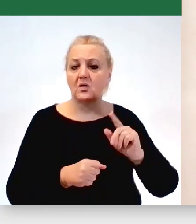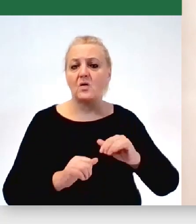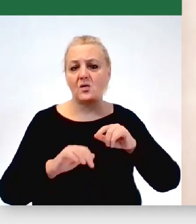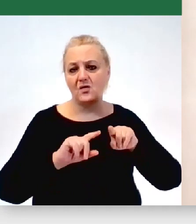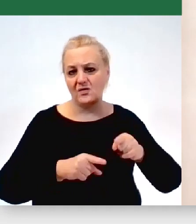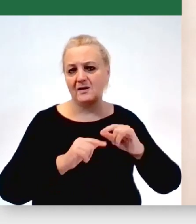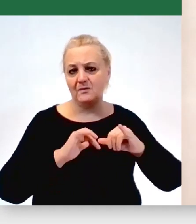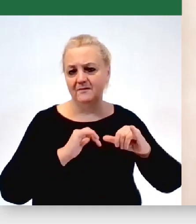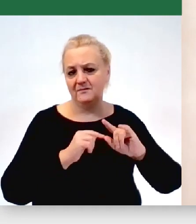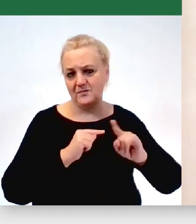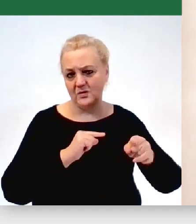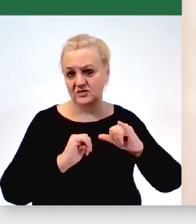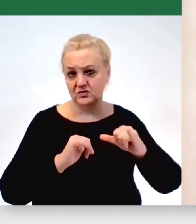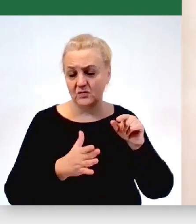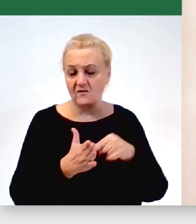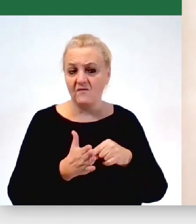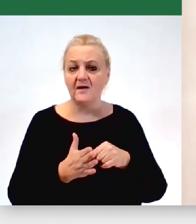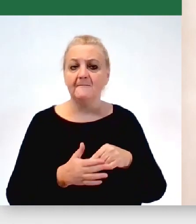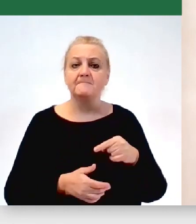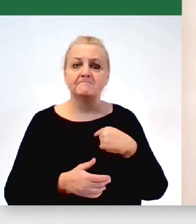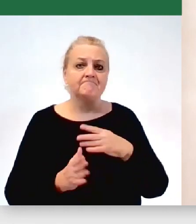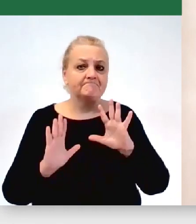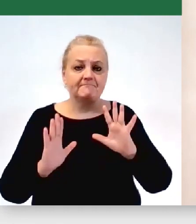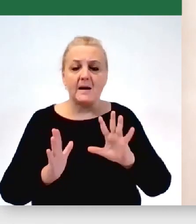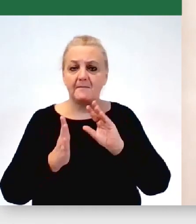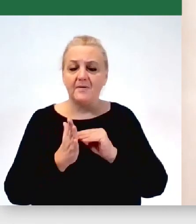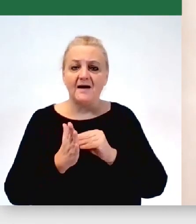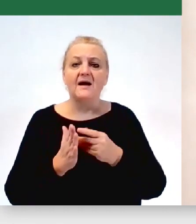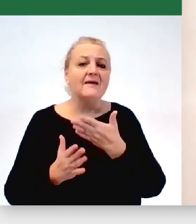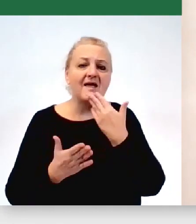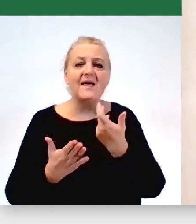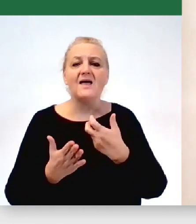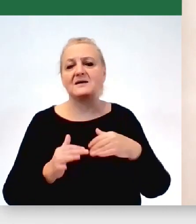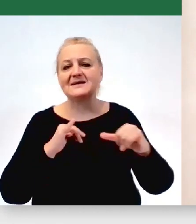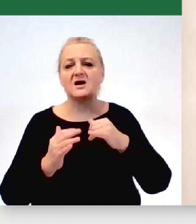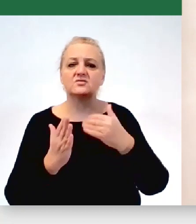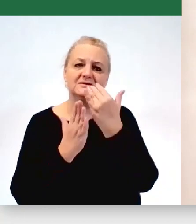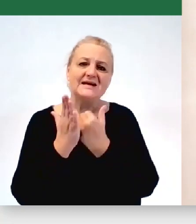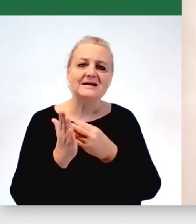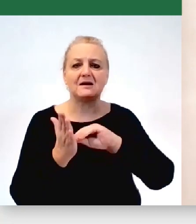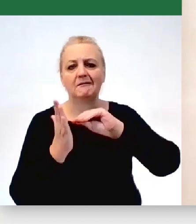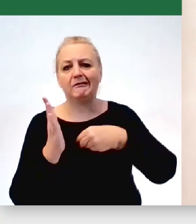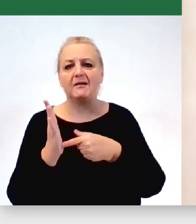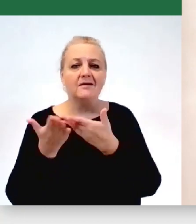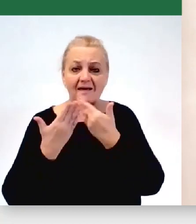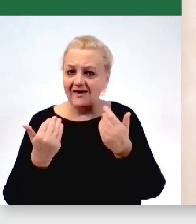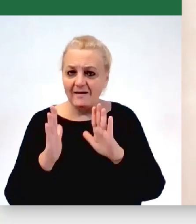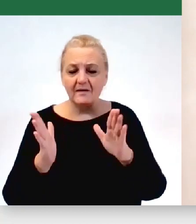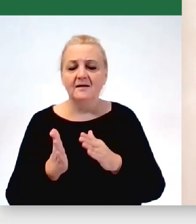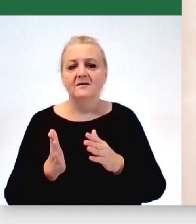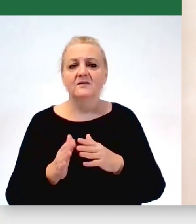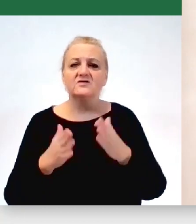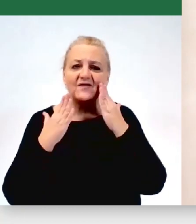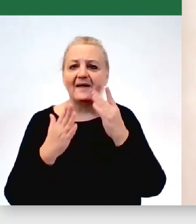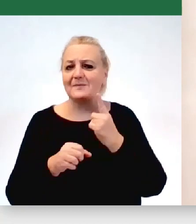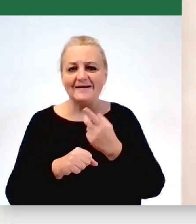Przekazaliśmy w praktyce, bo nie było to usankcjonowane żadnym zarządzeniem czy być może tak do końca świadomą